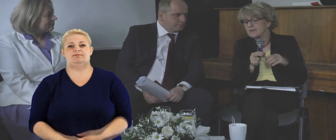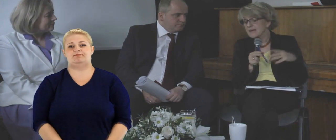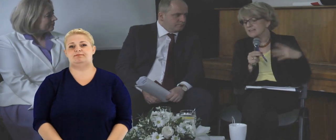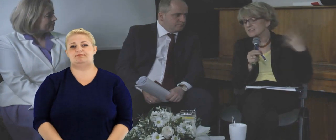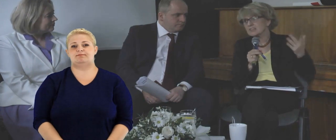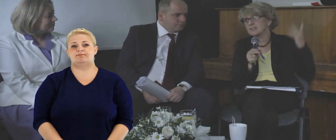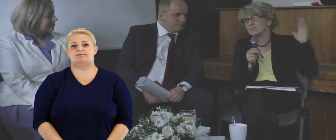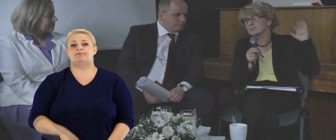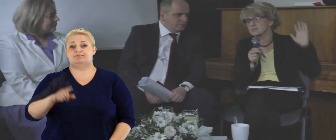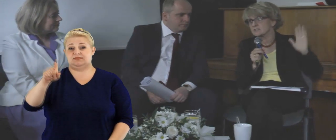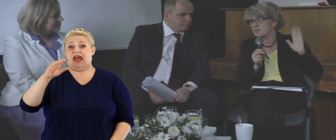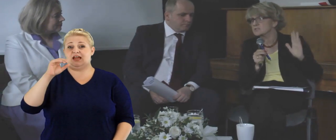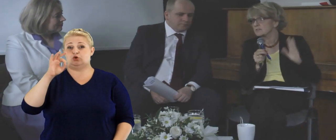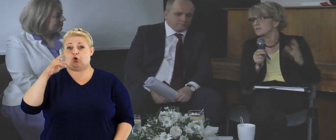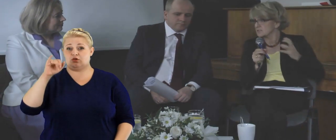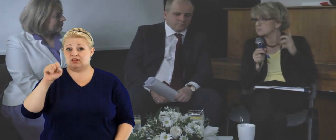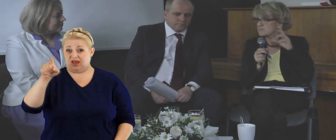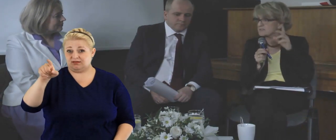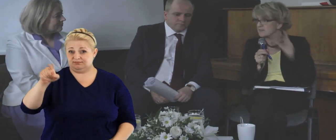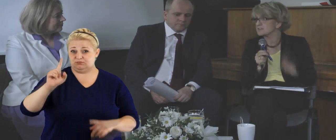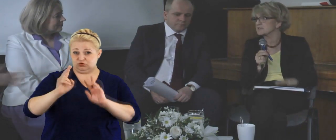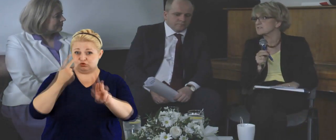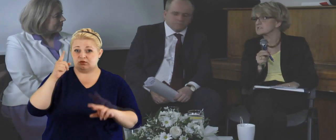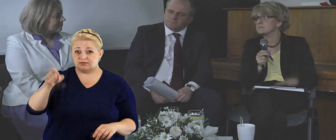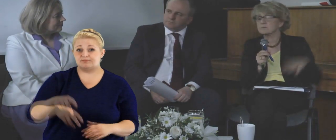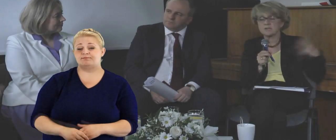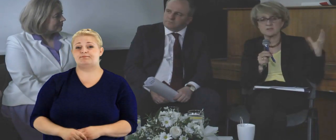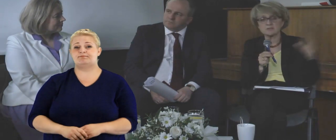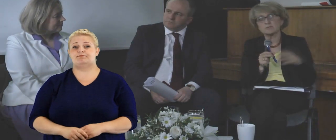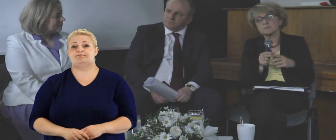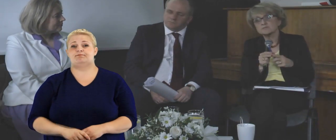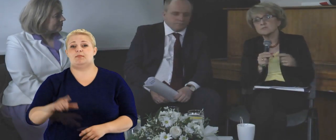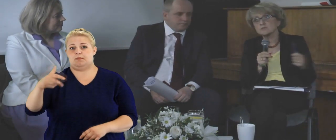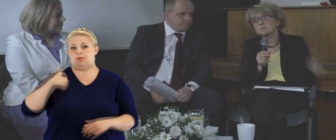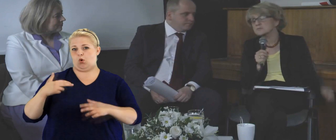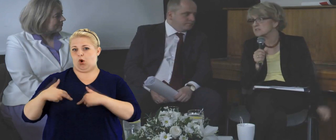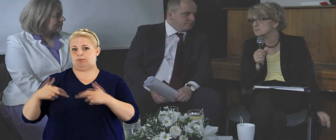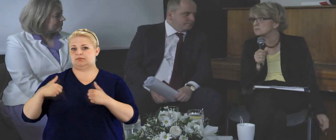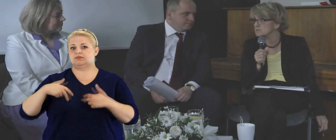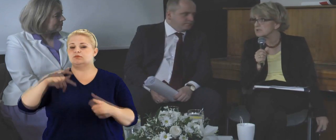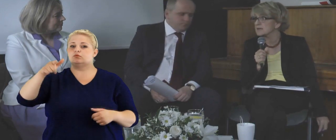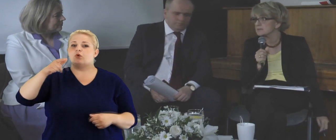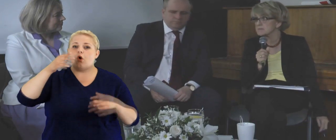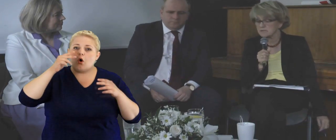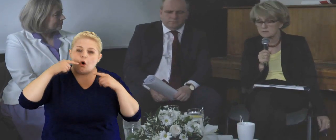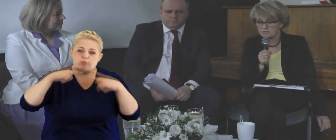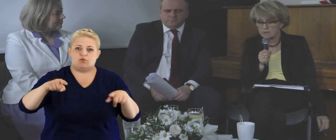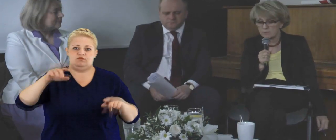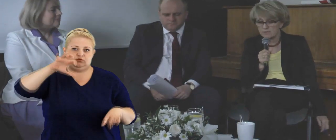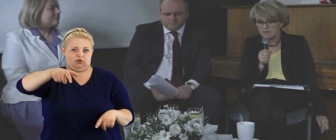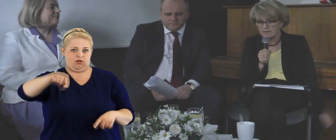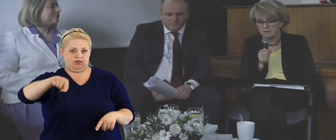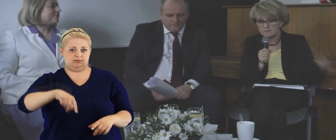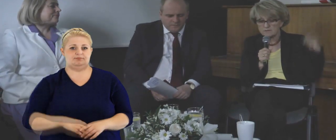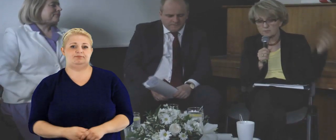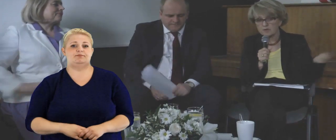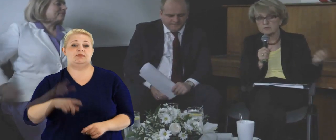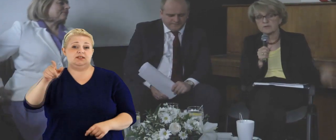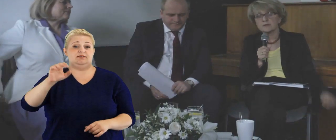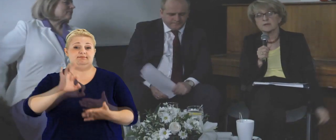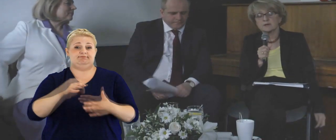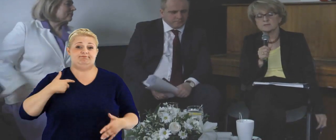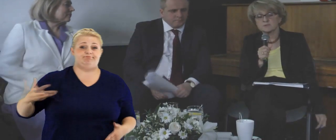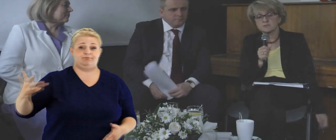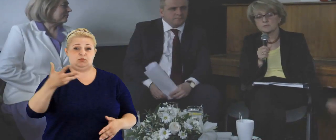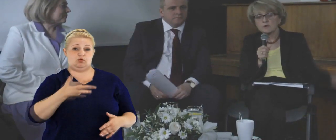Simkalas, nie dlatego, że estończyk, chociaż pewnie skojarzenia, wszyscy mamy takie, że on po prostu był komisarzem odpowiedzialnym za tę działkę, ale wtedy w